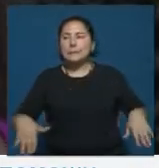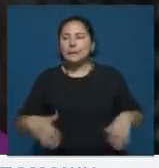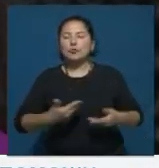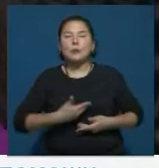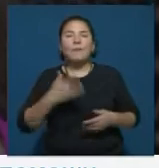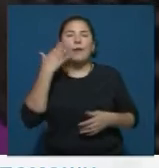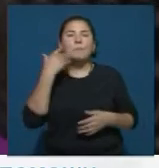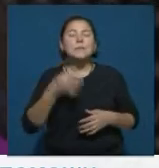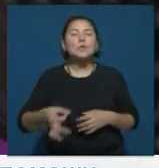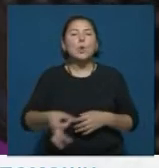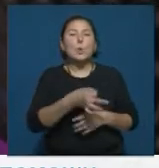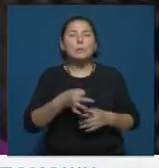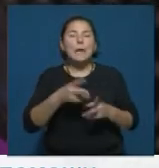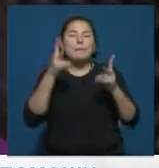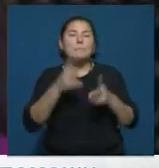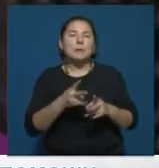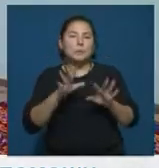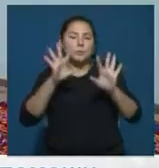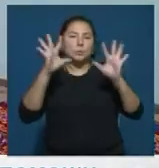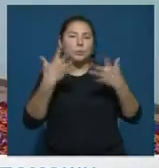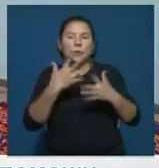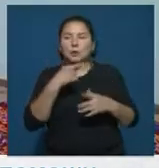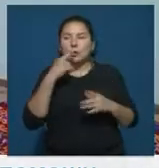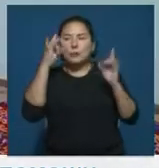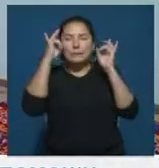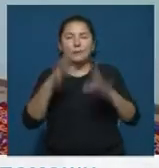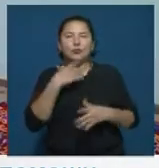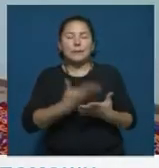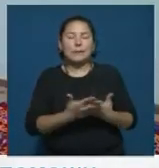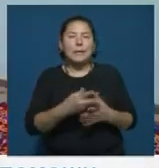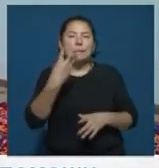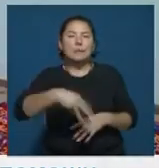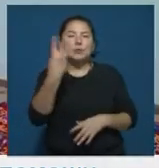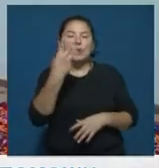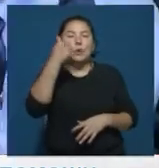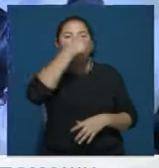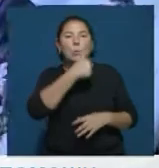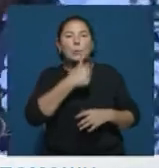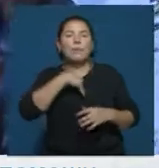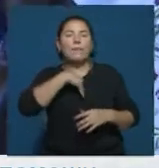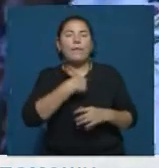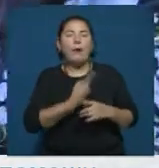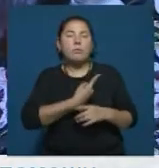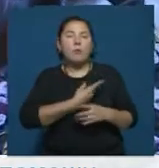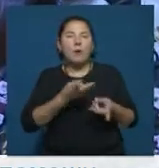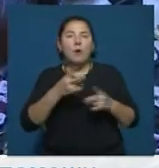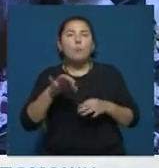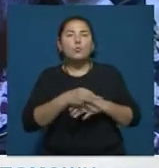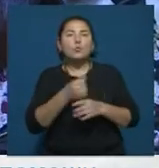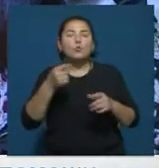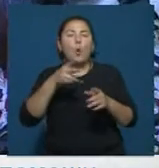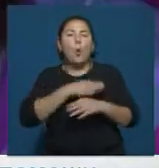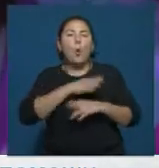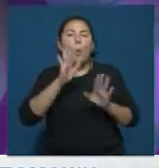Жили в Алматинской области. Беда пришла неожиданно, вспоминает Пердегуль. В 33 года она встала вдовой. Муж умер в ДТП.